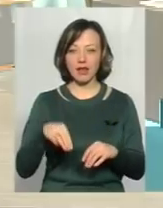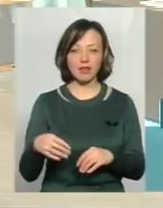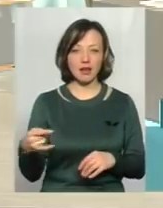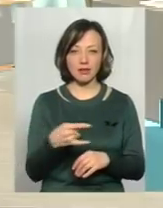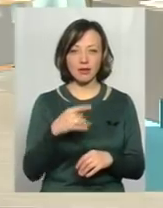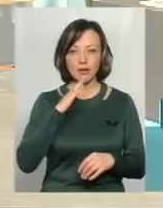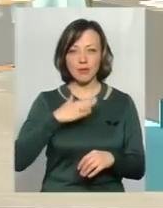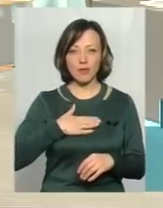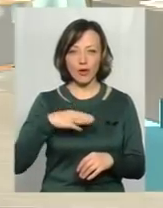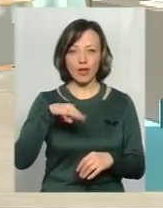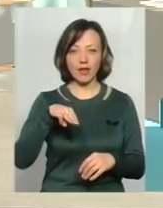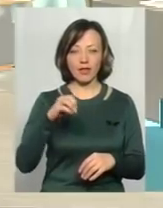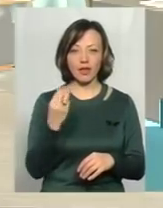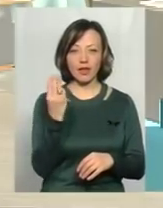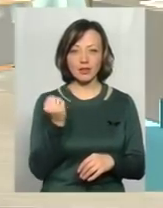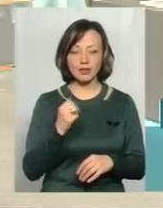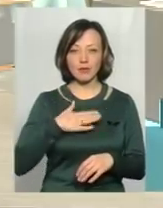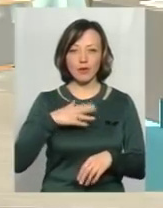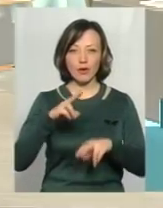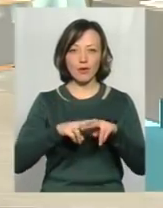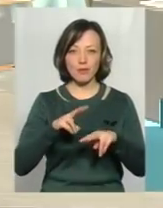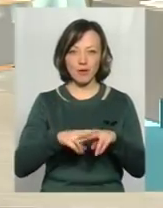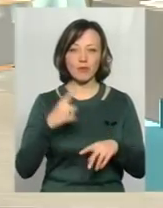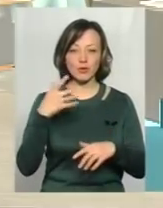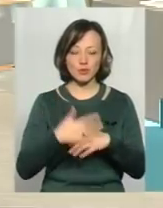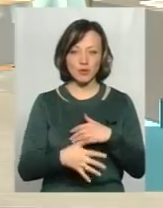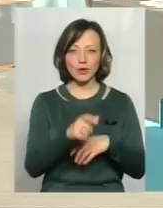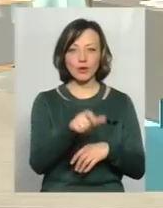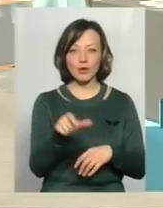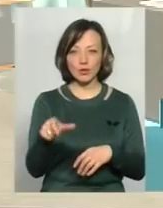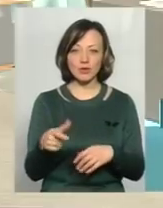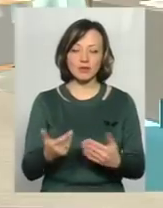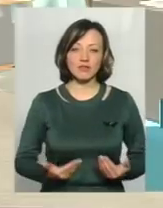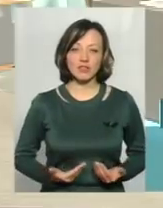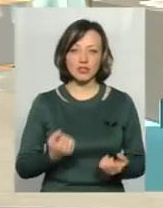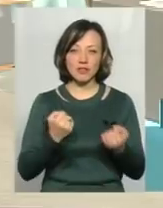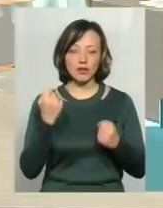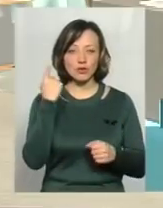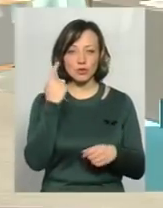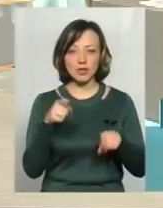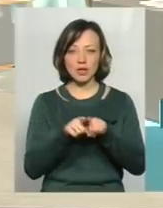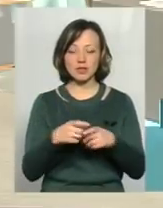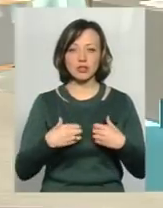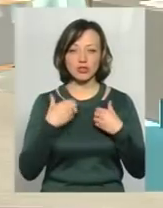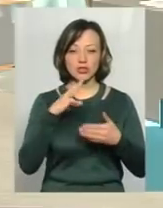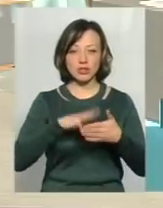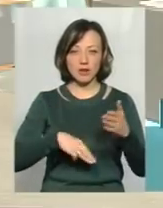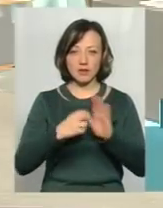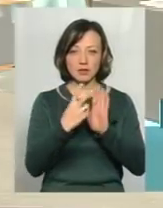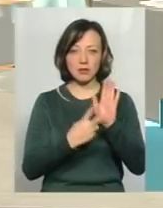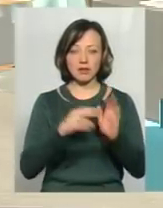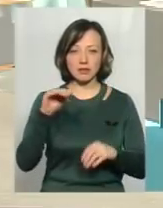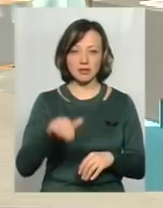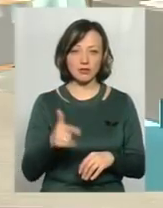і це моя тюща, і це моя кума. Ми розуміємо, що люди виживають. Коли вони чують про такі штрафні санкції, 17